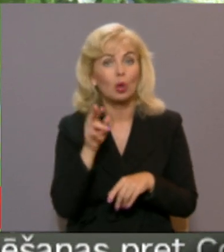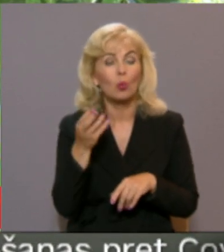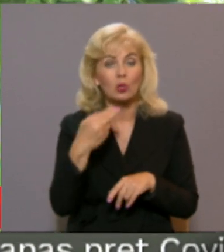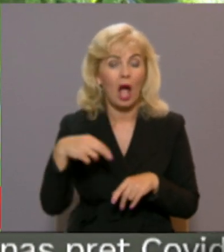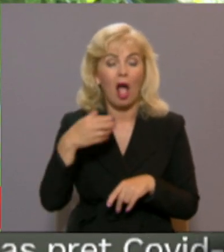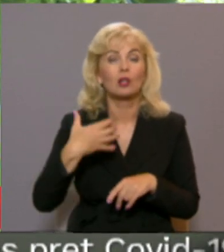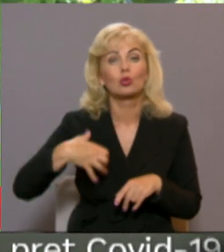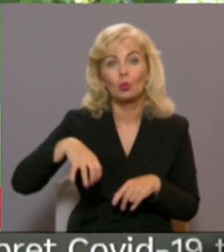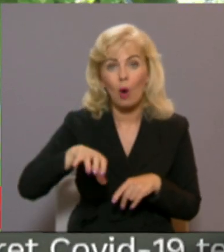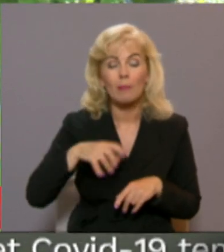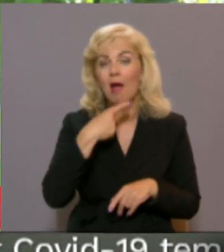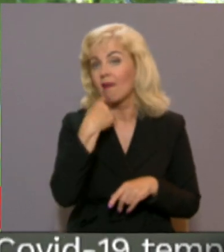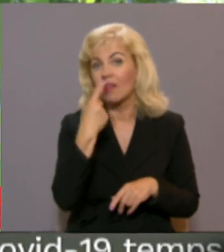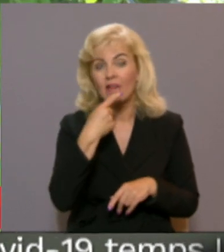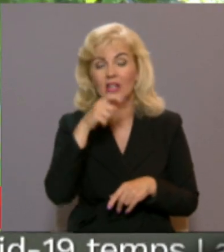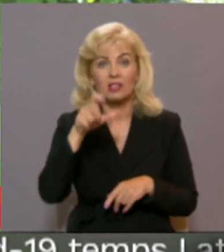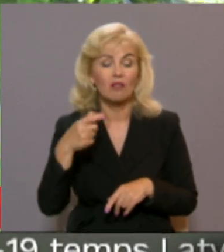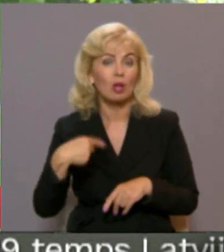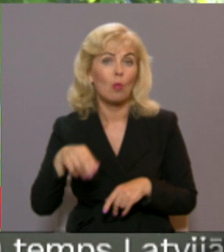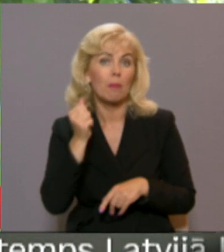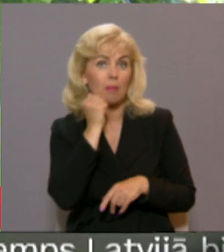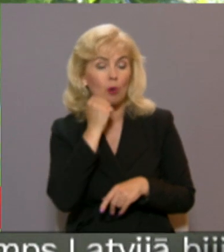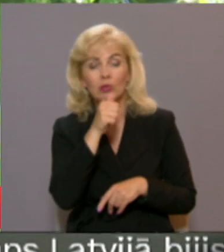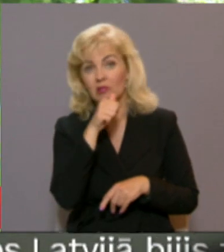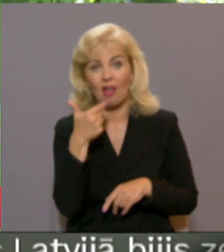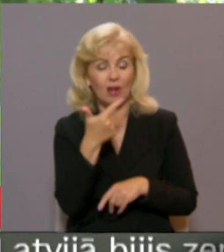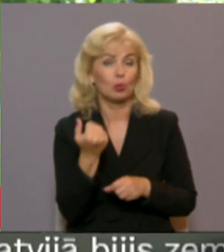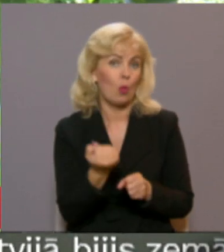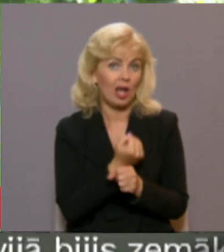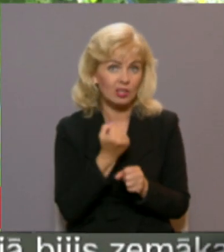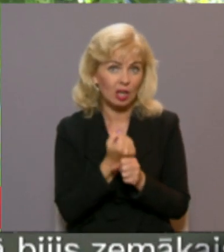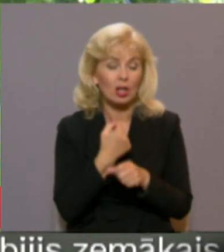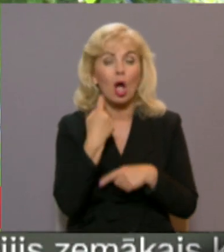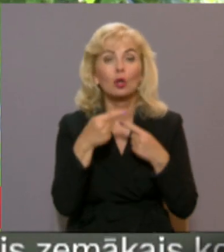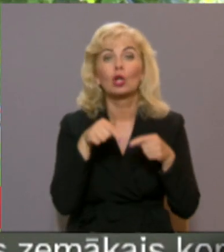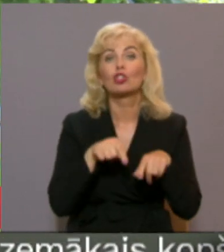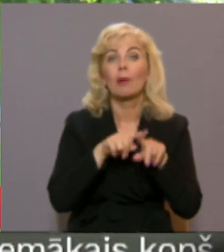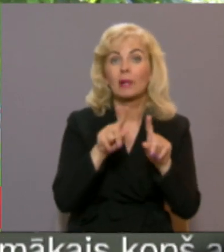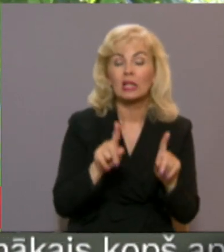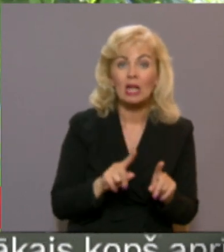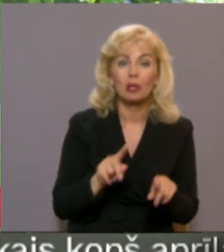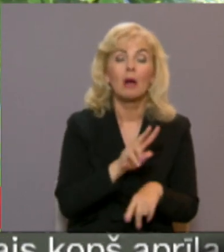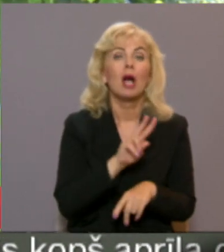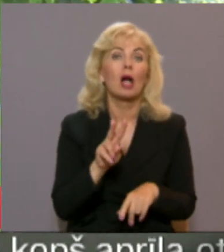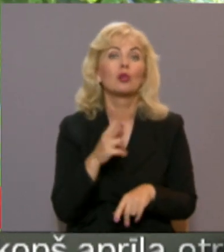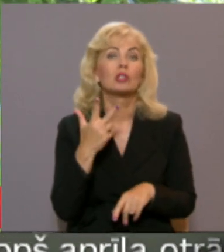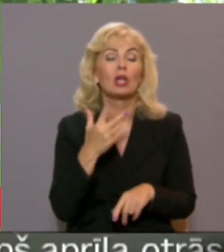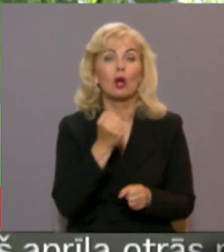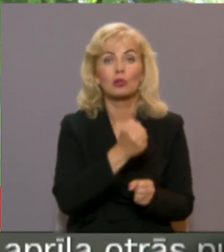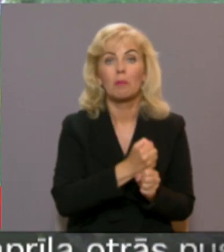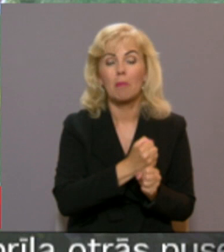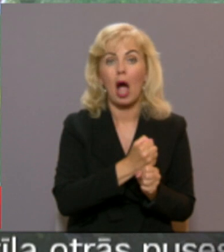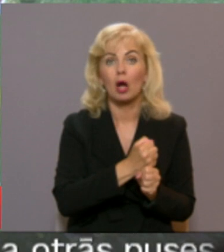dome un neviens cilvēks no bauskas jau to nevar izdarīt. Runāt par šīm vietām, kas ir šajos trījos pagastos